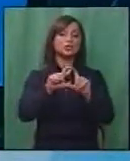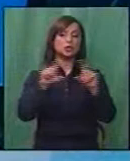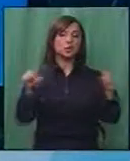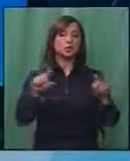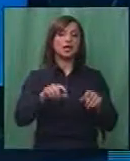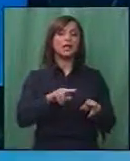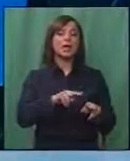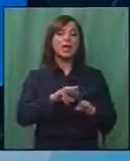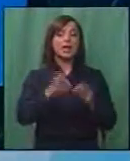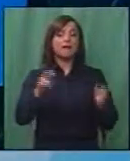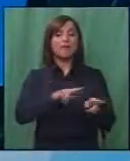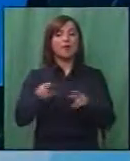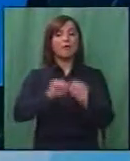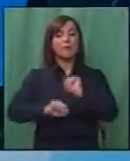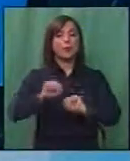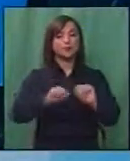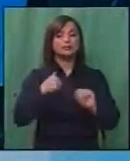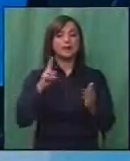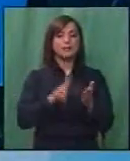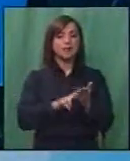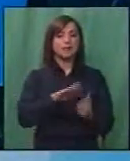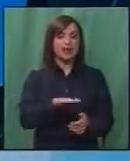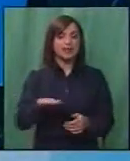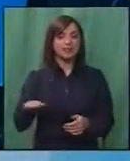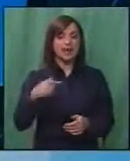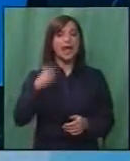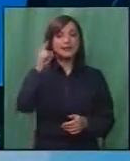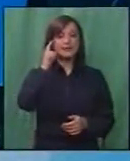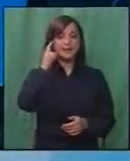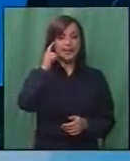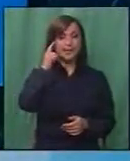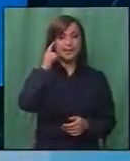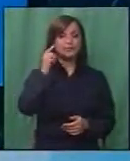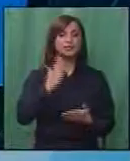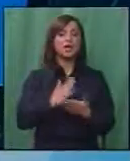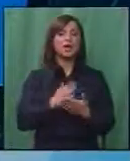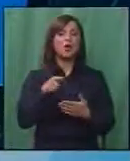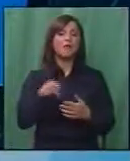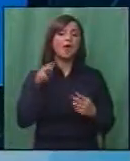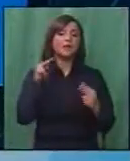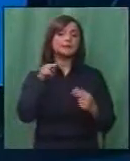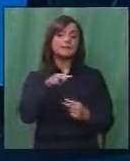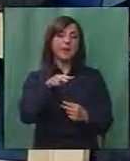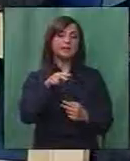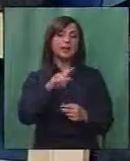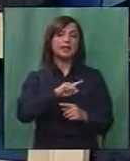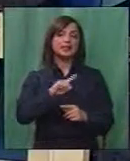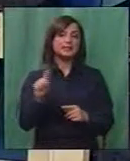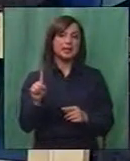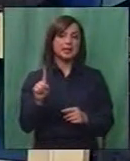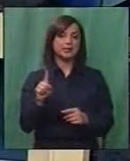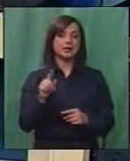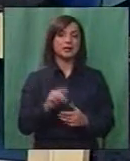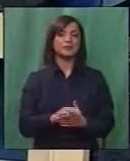народен правообранител, по однос на правата на детето, сметам дека формалниот аспект не ни е